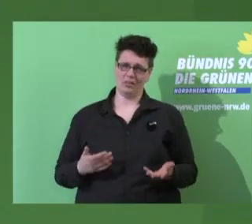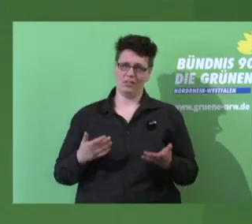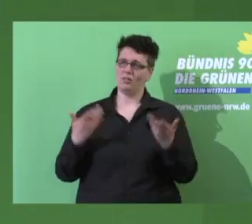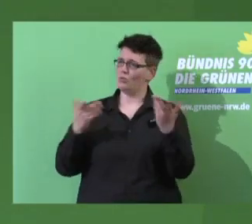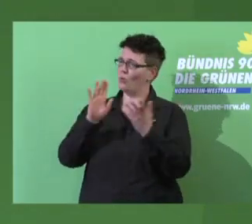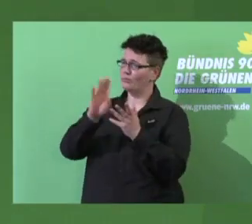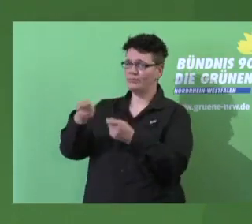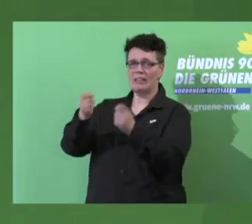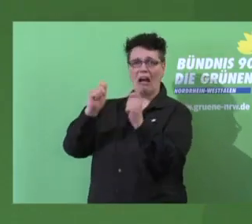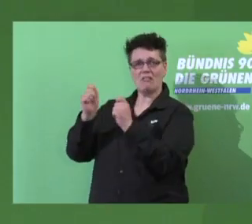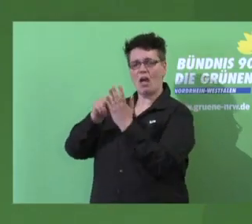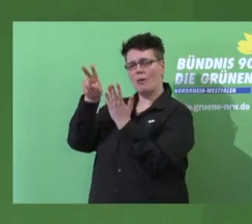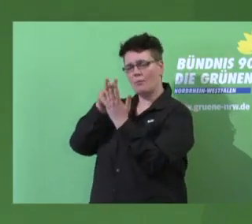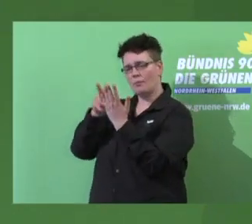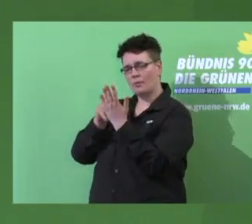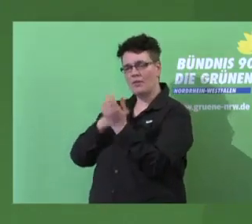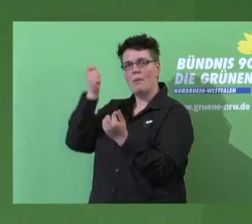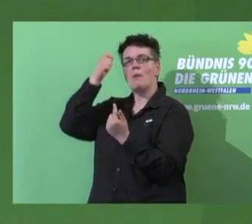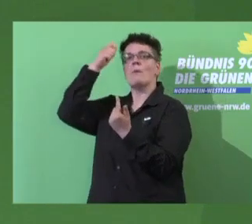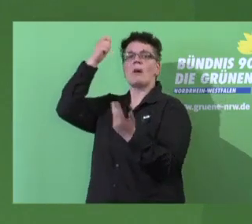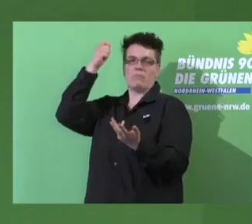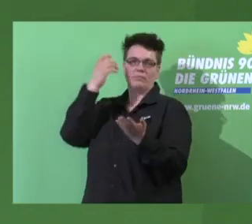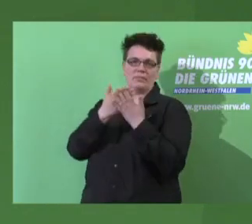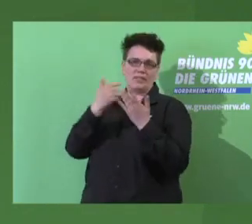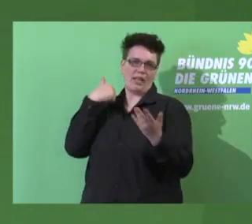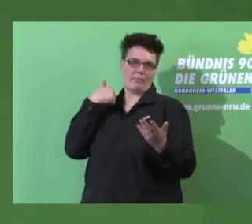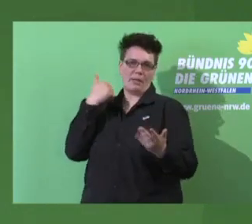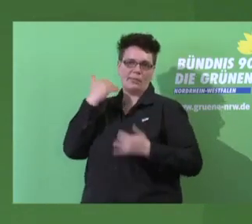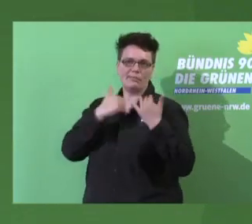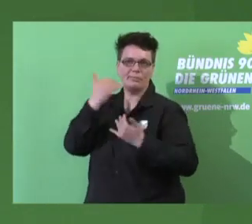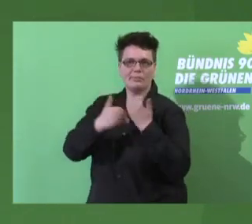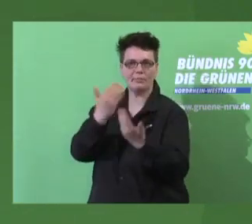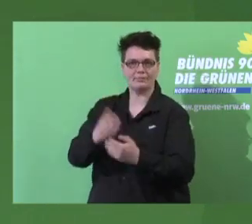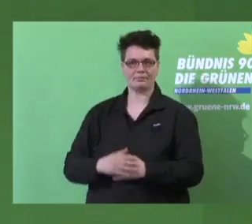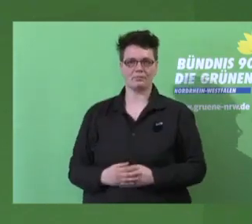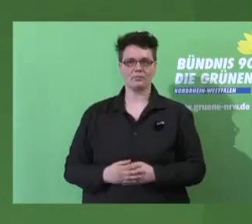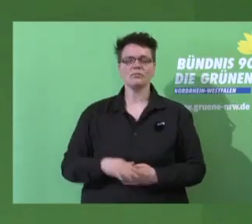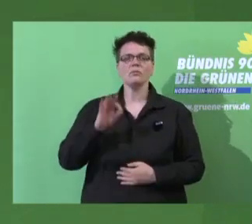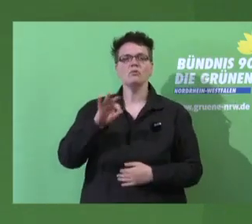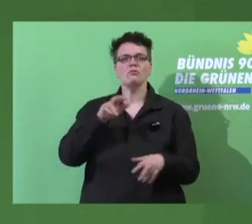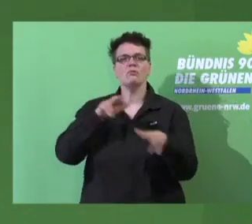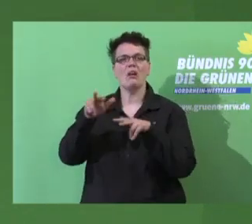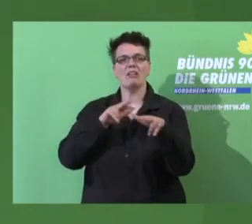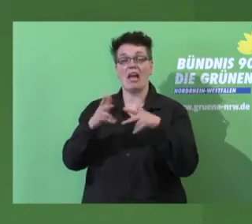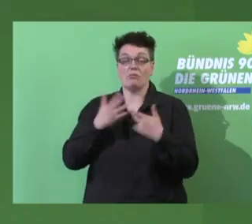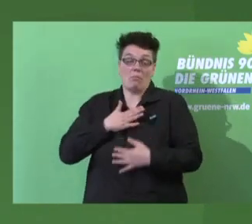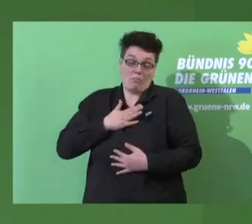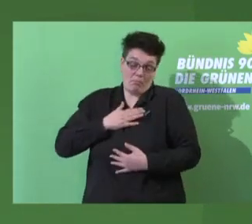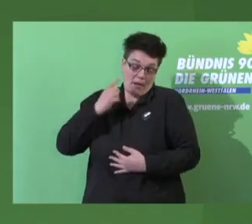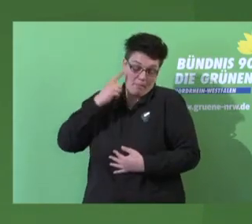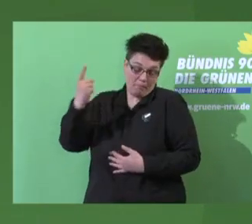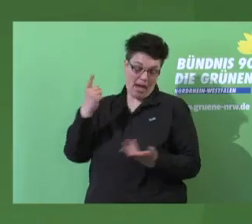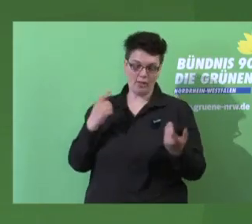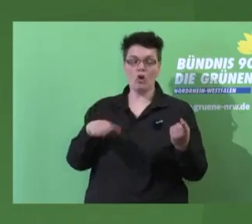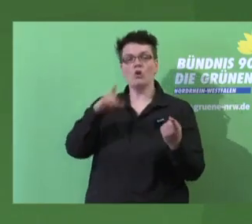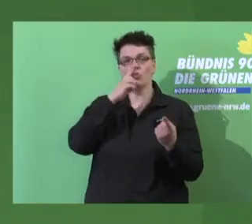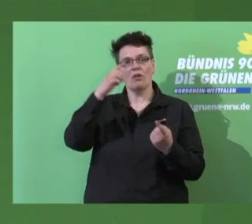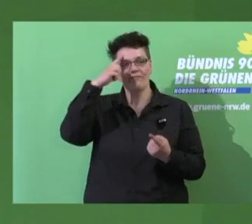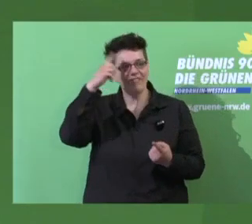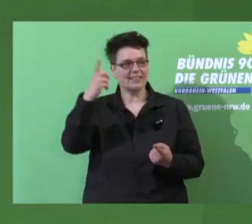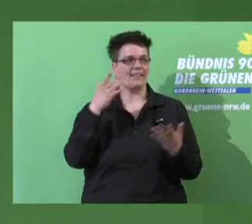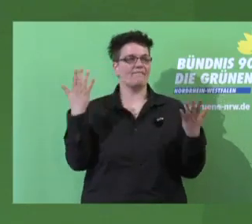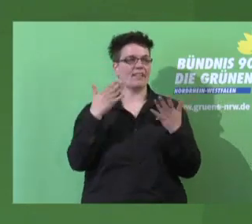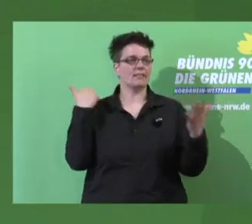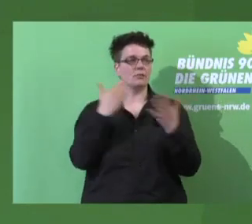Papiers gekommen sind. Für die Verkehrswende braucht man meiner Ansicht nach aber nicht nur Erkenntnis, was alles schiefläuft, sondern wir brauchen auch Willen,